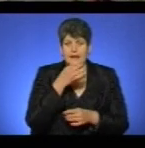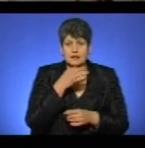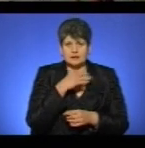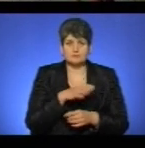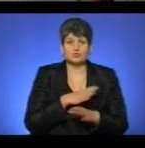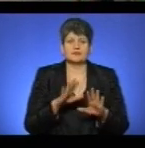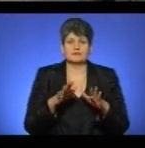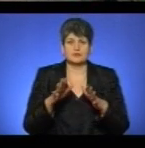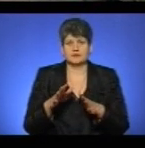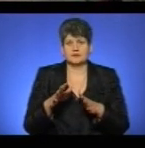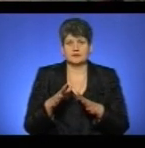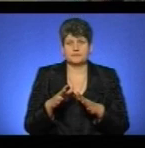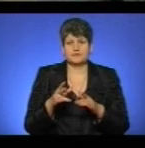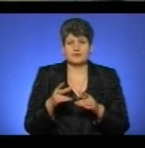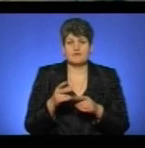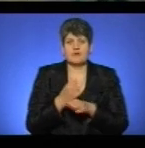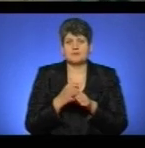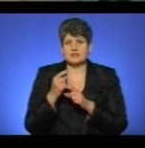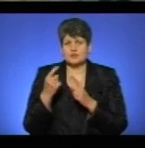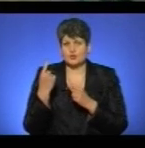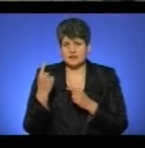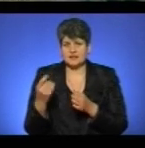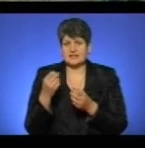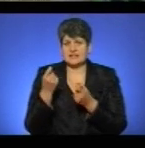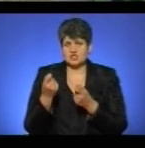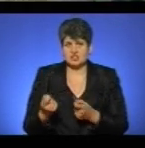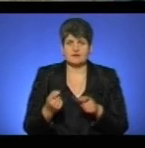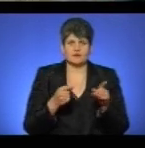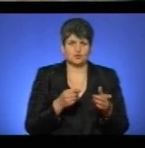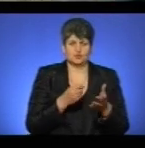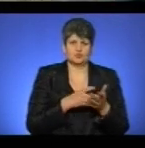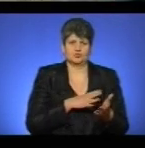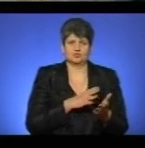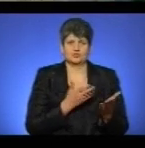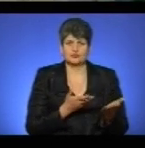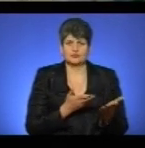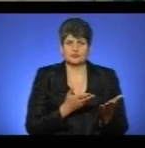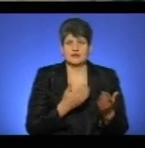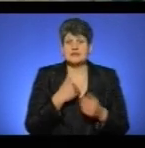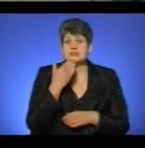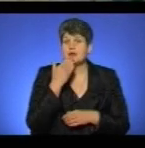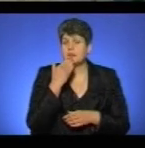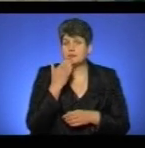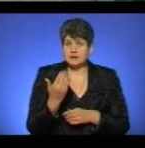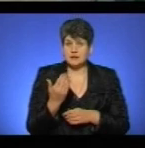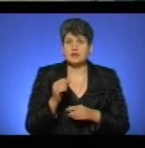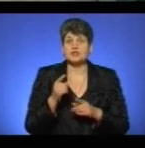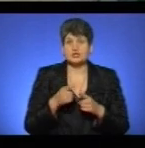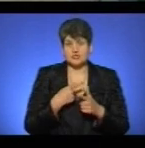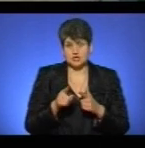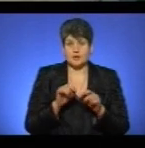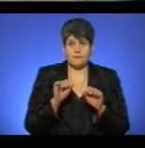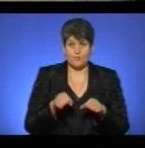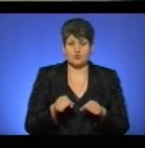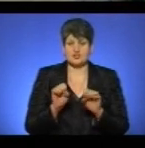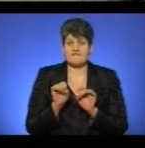що у іншій аптекі дешевші були ліки, а тут дуже задорого було. Я спитала її, чи можна, кажу, вам